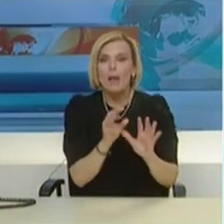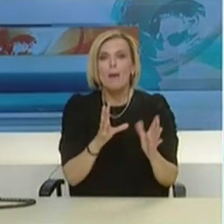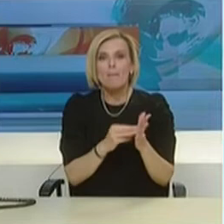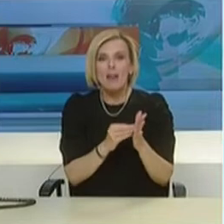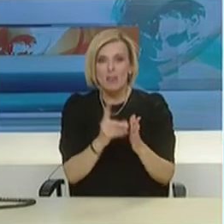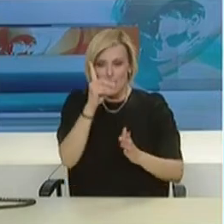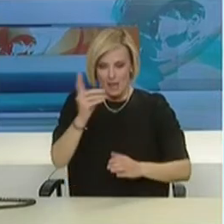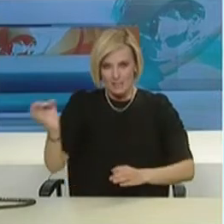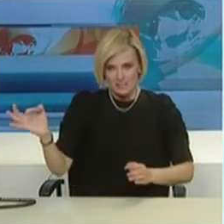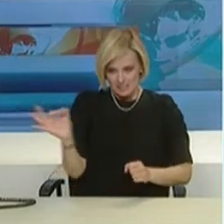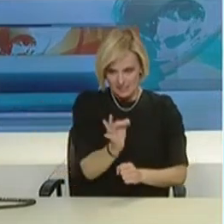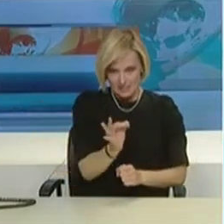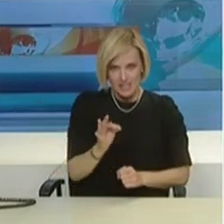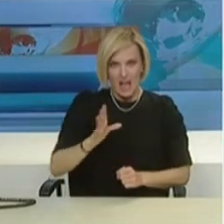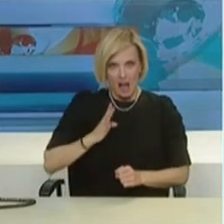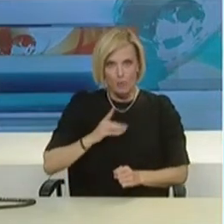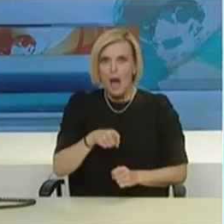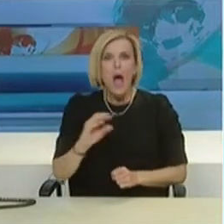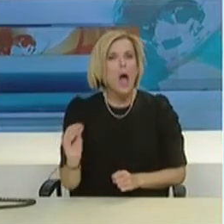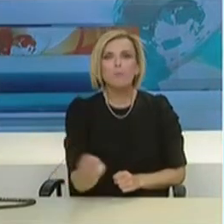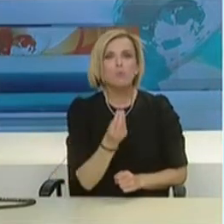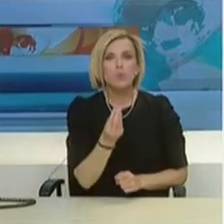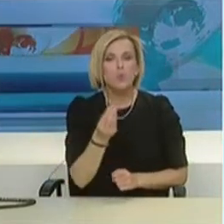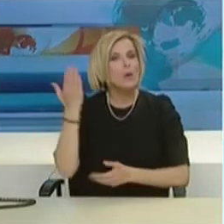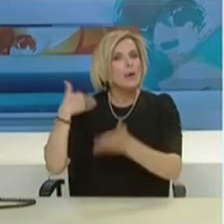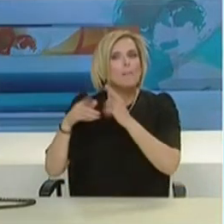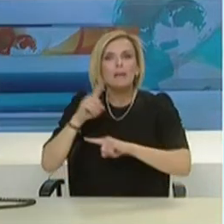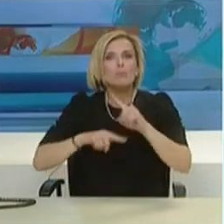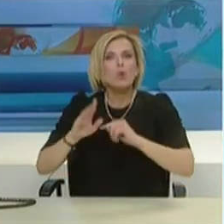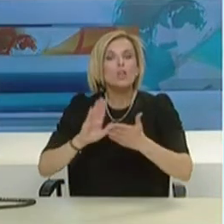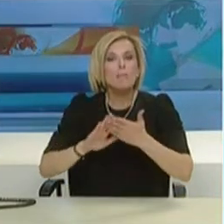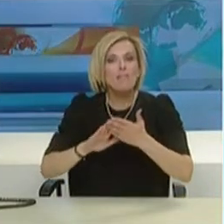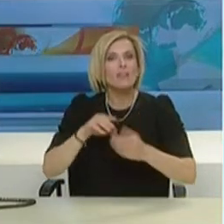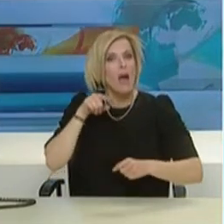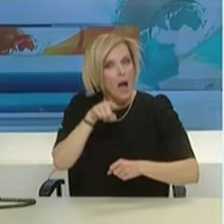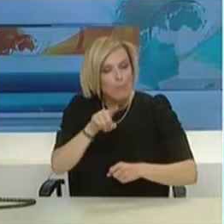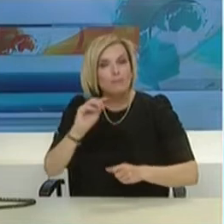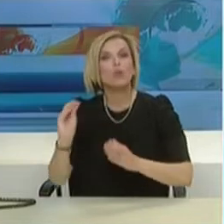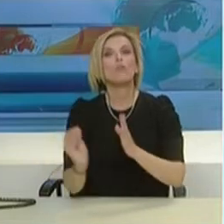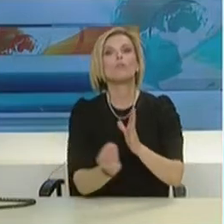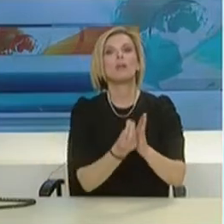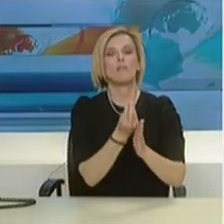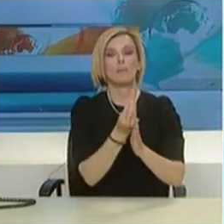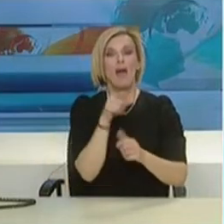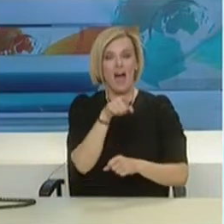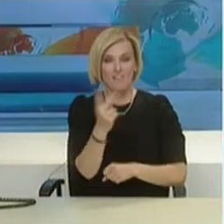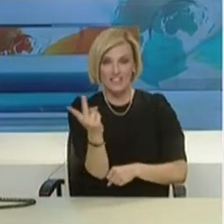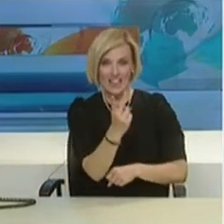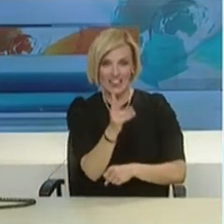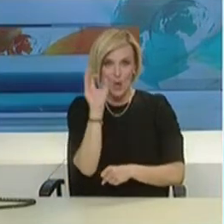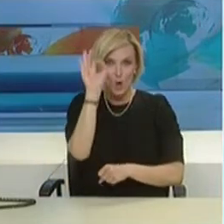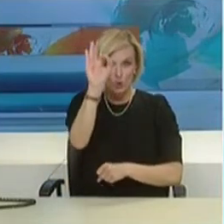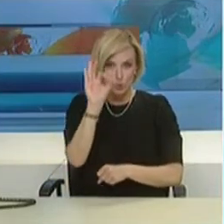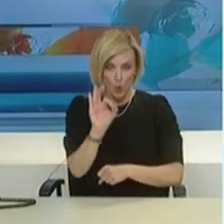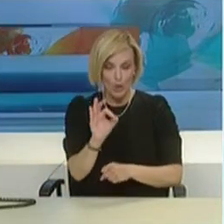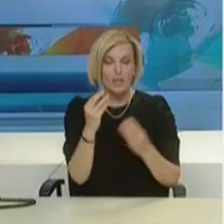περιστατικά και να διακόπτονται περαιτέρω κύκλοι μετάδοσης στην κοινότητα στη χώρα μας. Περινώ ότι είναι και οι δύο στόχοι πολύ σημαντικοί ώστε να έχουμε ακόμα